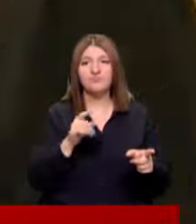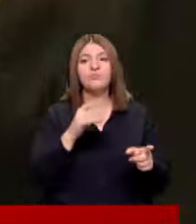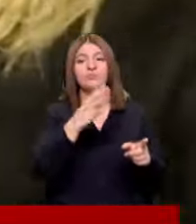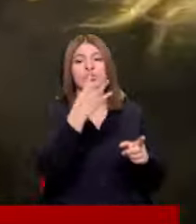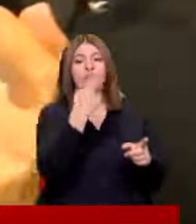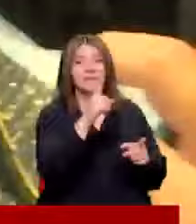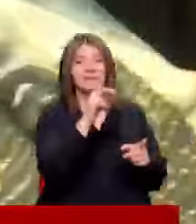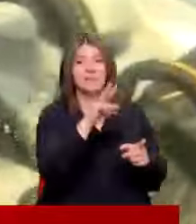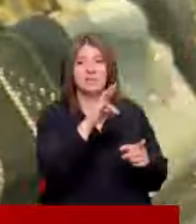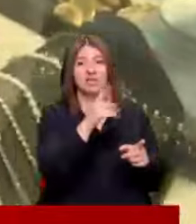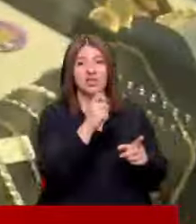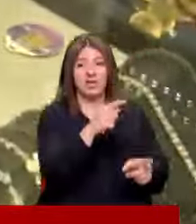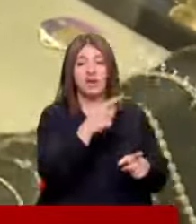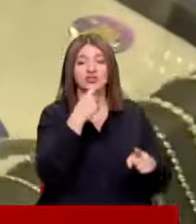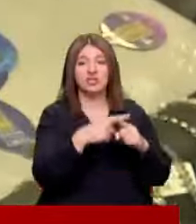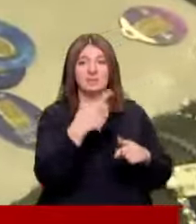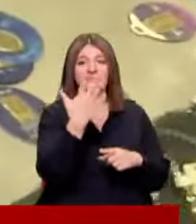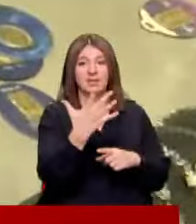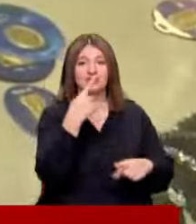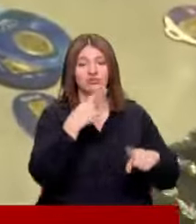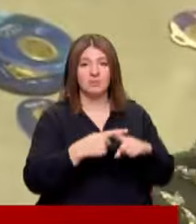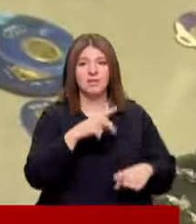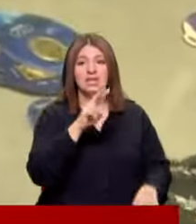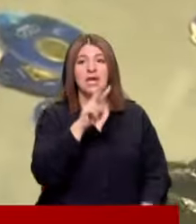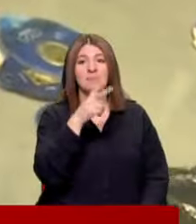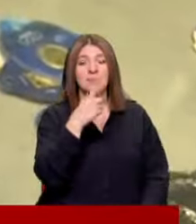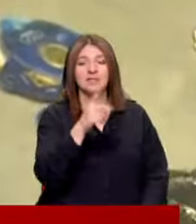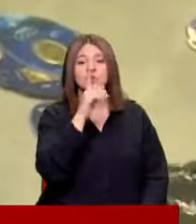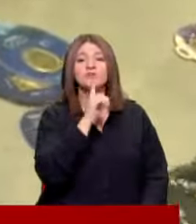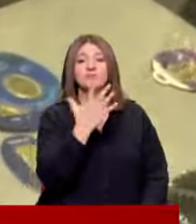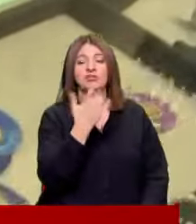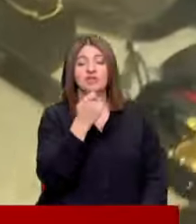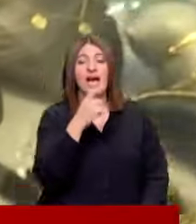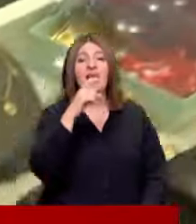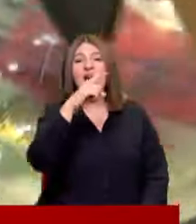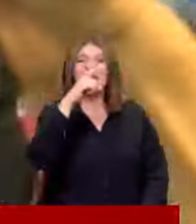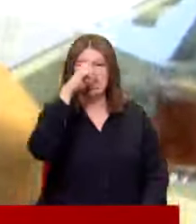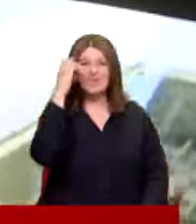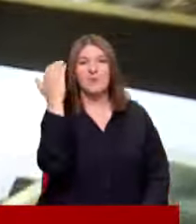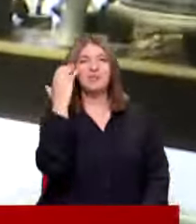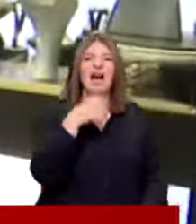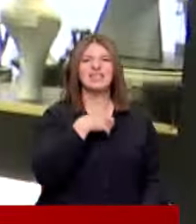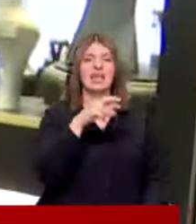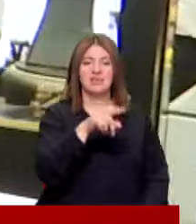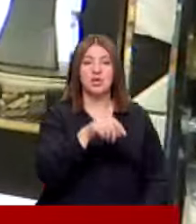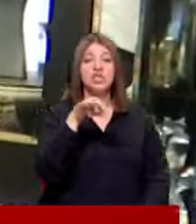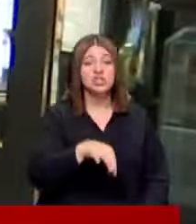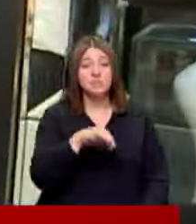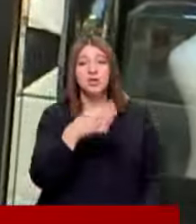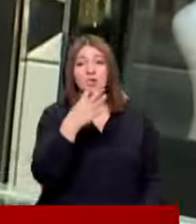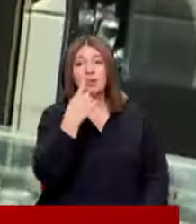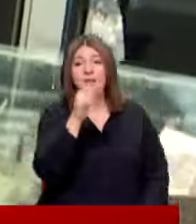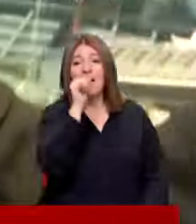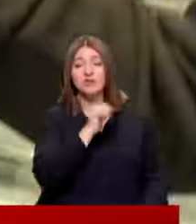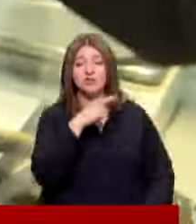oldu 4 bin 25 lira çarpı 5 yaptığımız zaman 20 bin 125 liraymış Yazın başında 5 tane çeyrek Şu anda 4